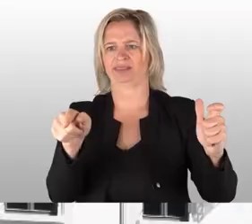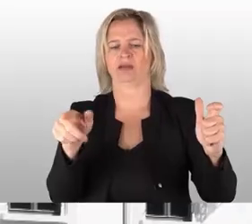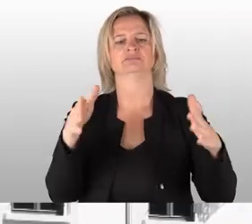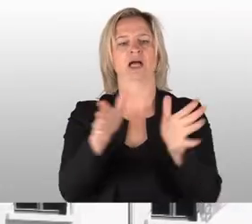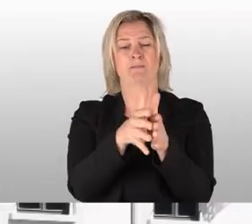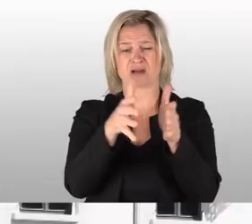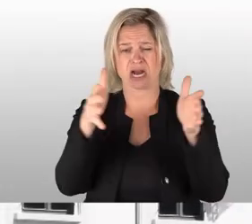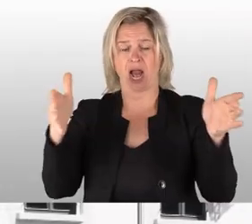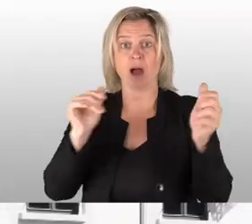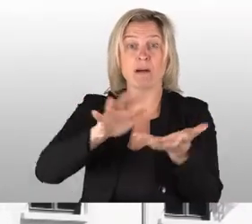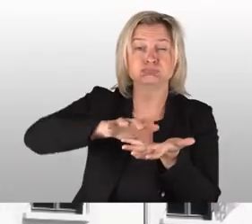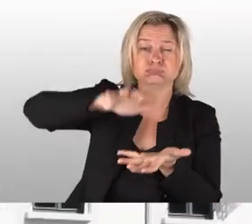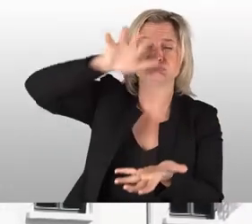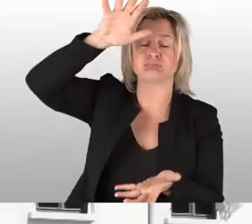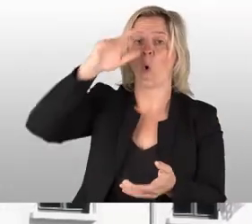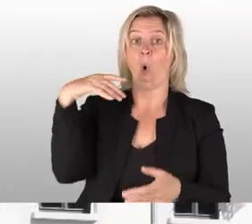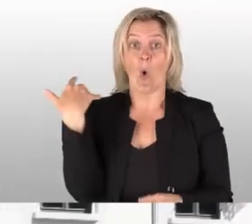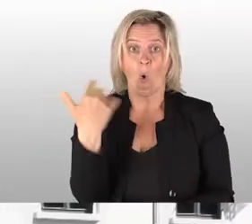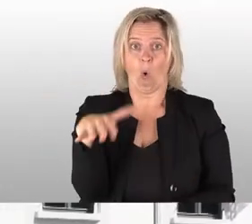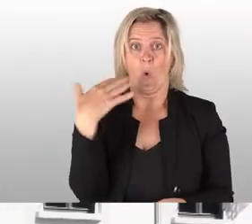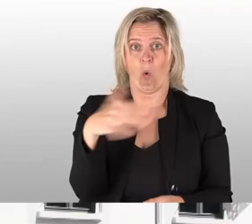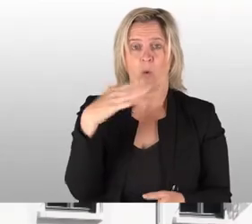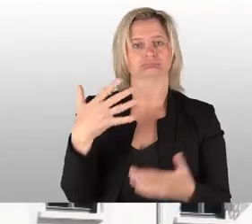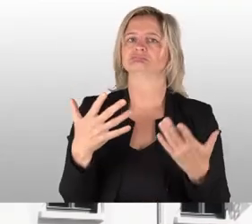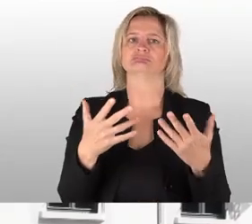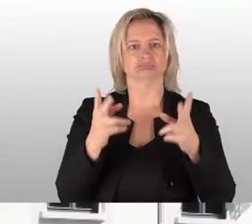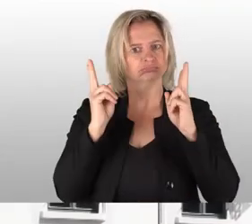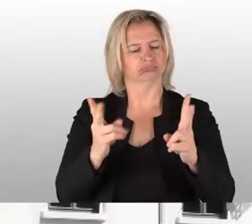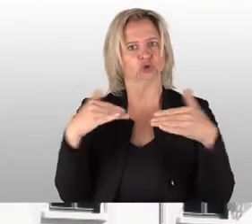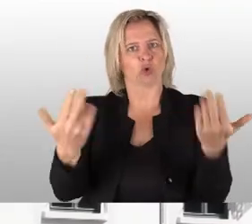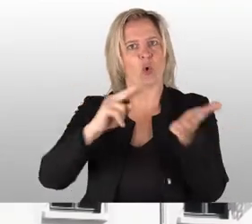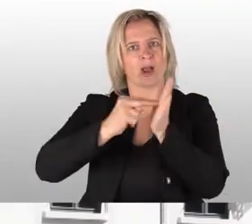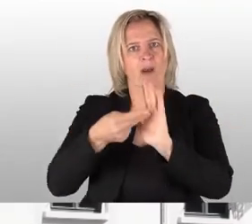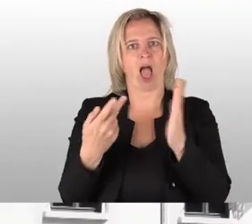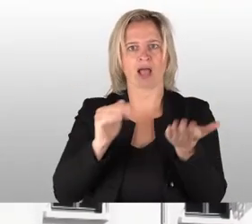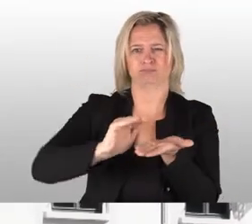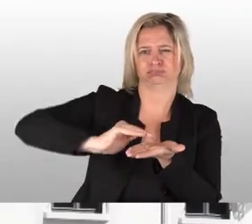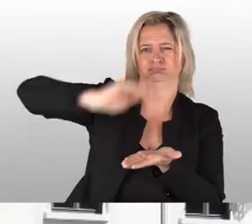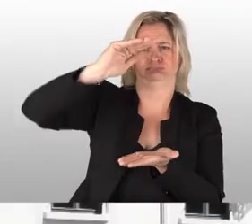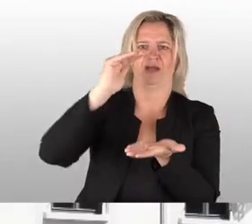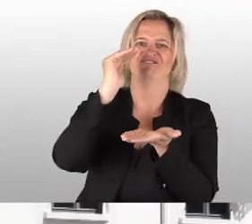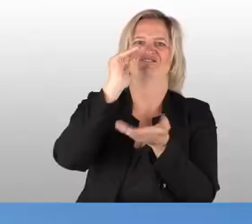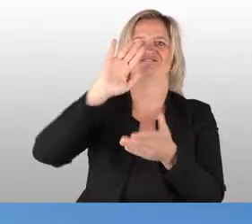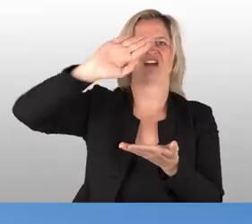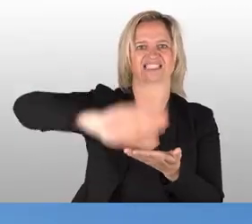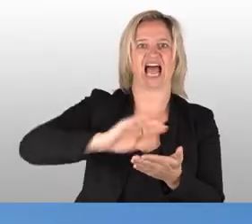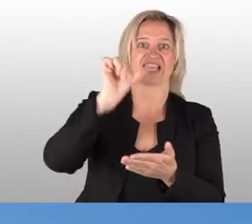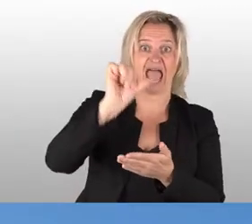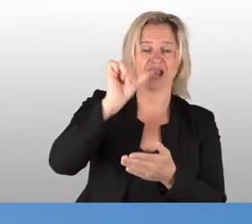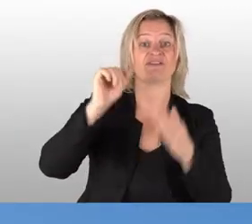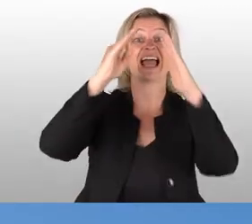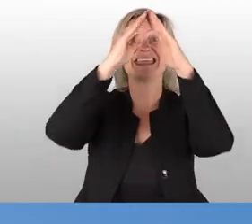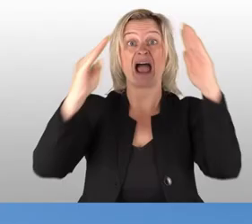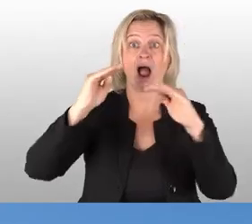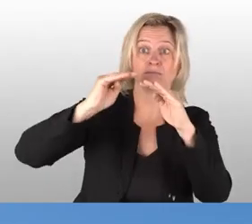gigantischer als die Breite ist die Höhe des Daches. Kein Bauunfall. Die Fassade kommt auch auf 11 Meter. Das Dach ist